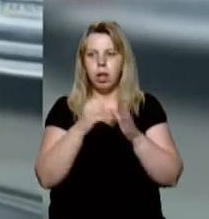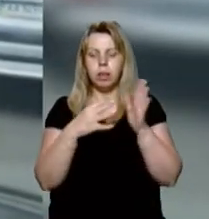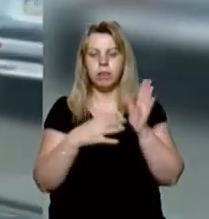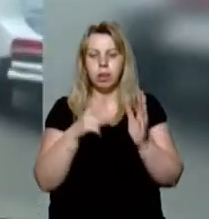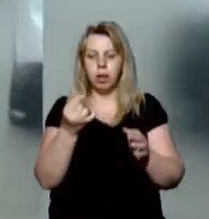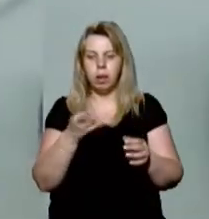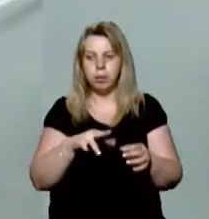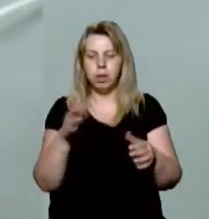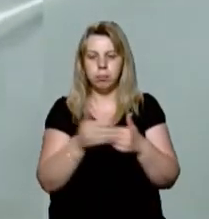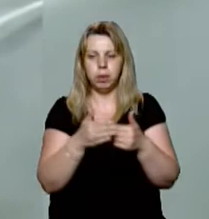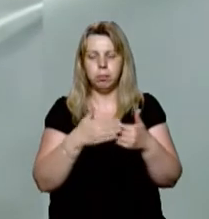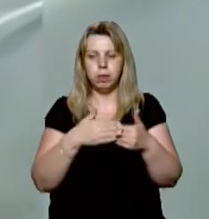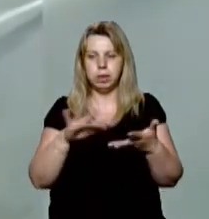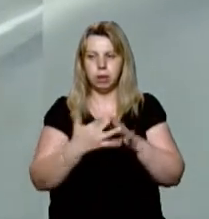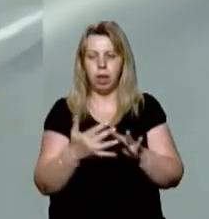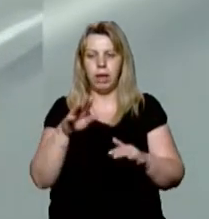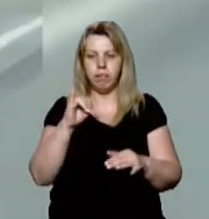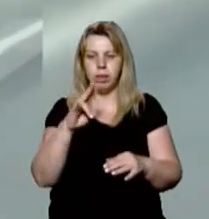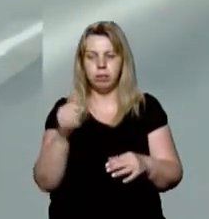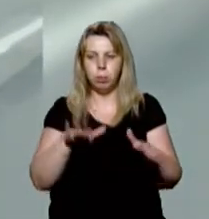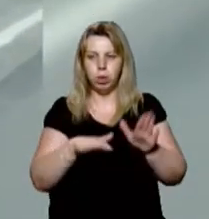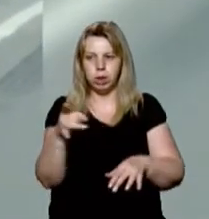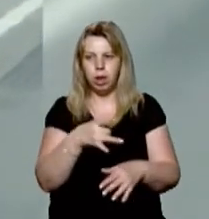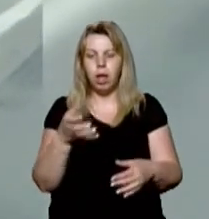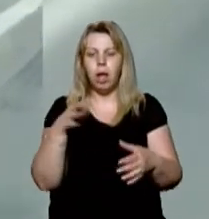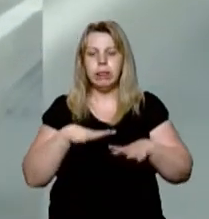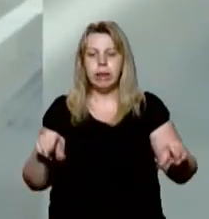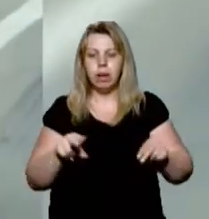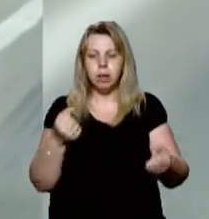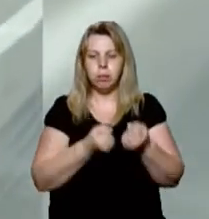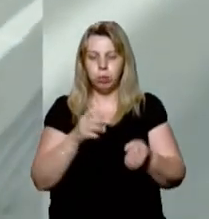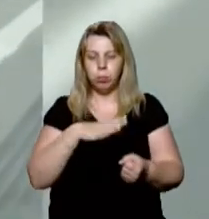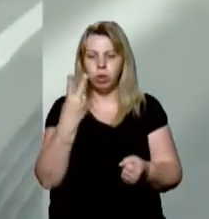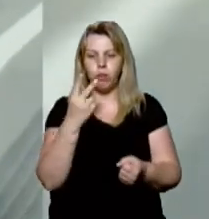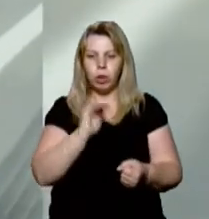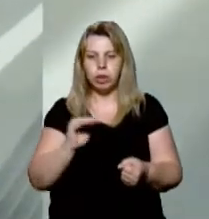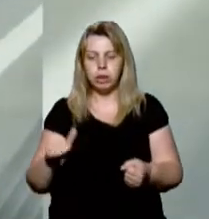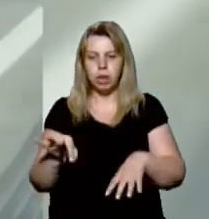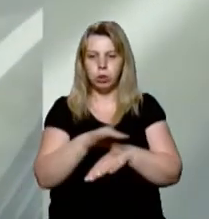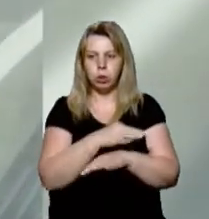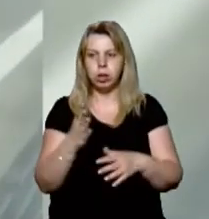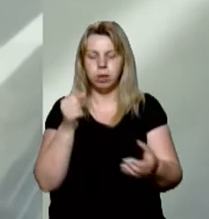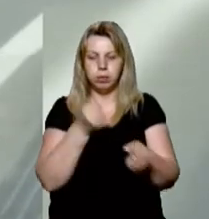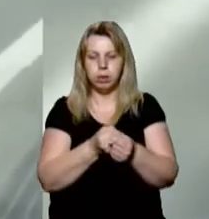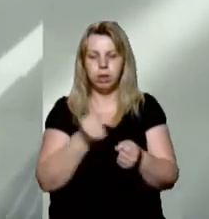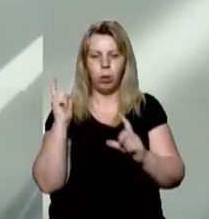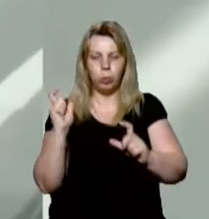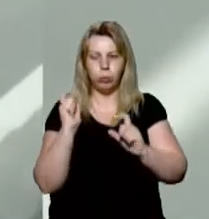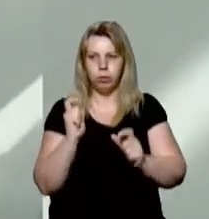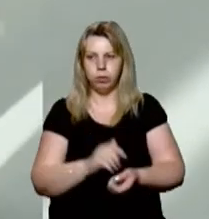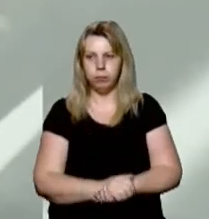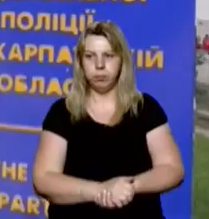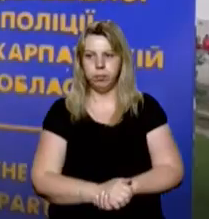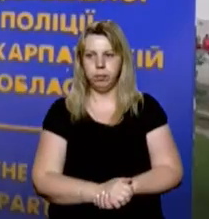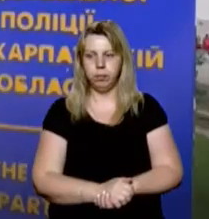липня поблизу села Іванівці Мукачевського району. Автомобіль тренера, в якому також були двоє його дітей та дружина, зіткнувся з вантажівкою.